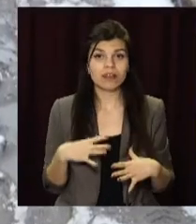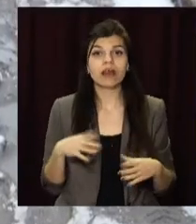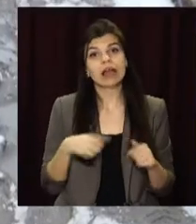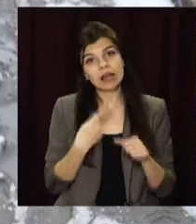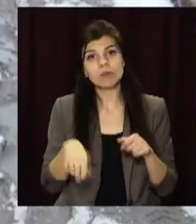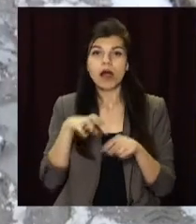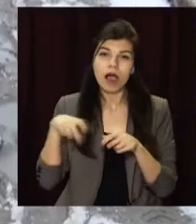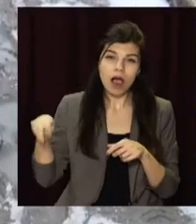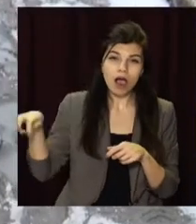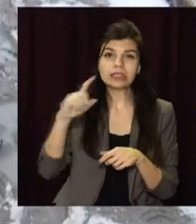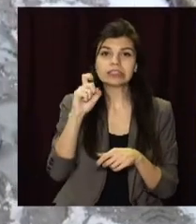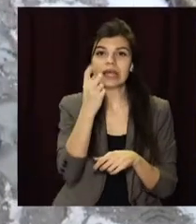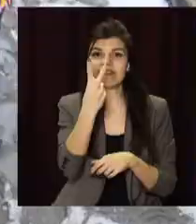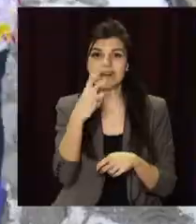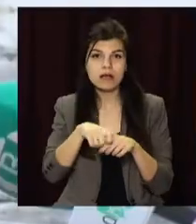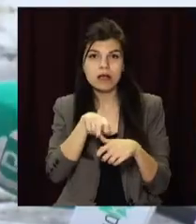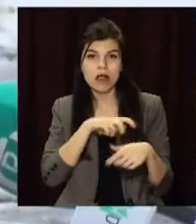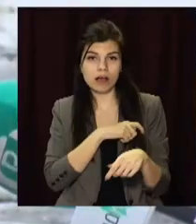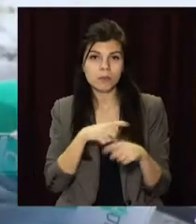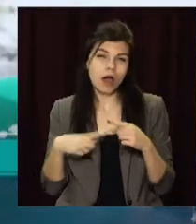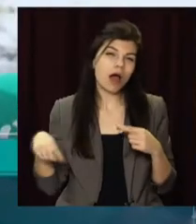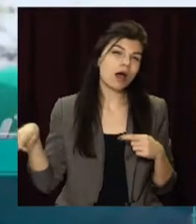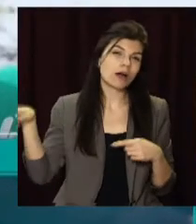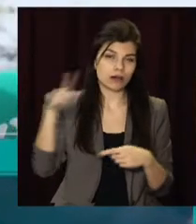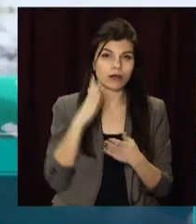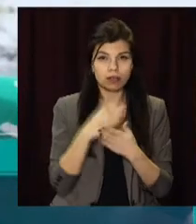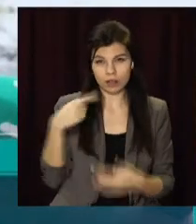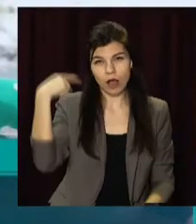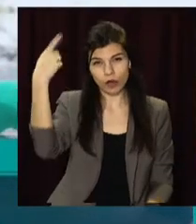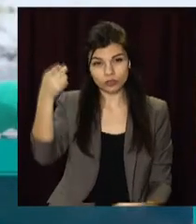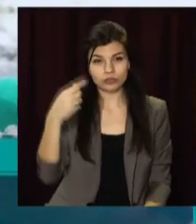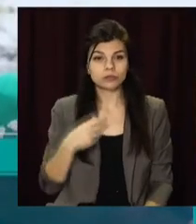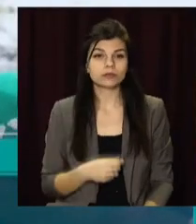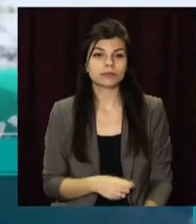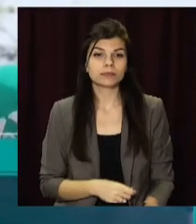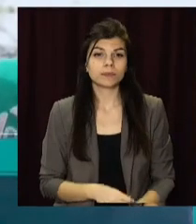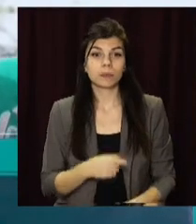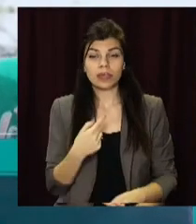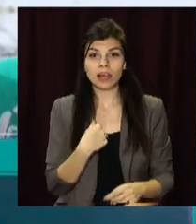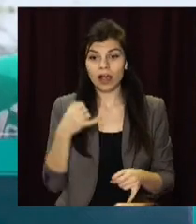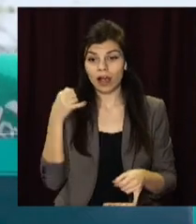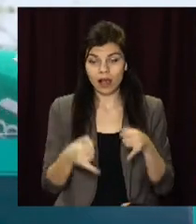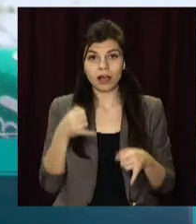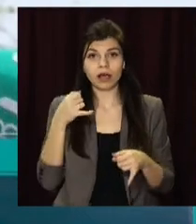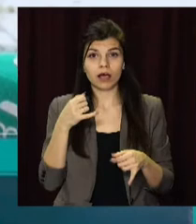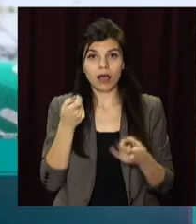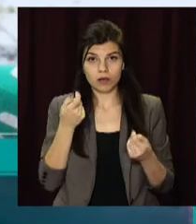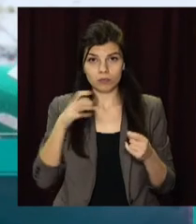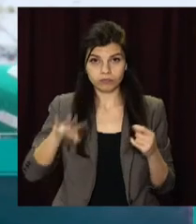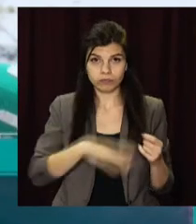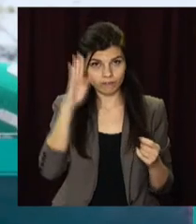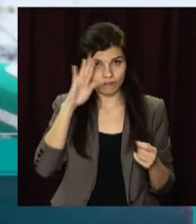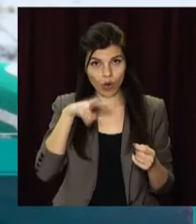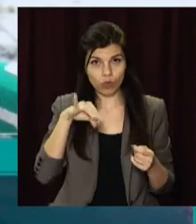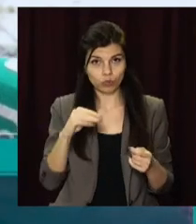обходити – за два кілометри. Там ще подальше. Я вступила, там я прямо лужа під